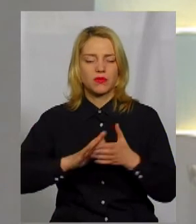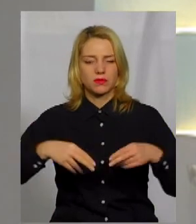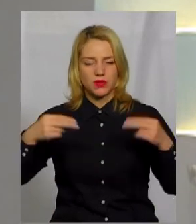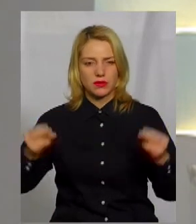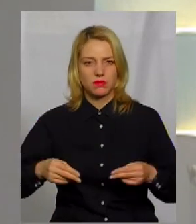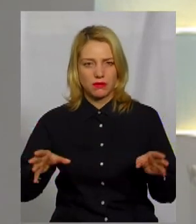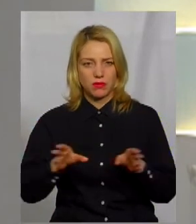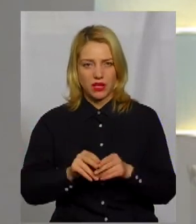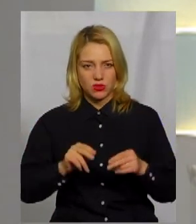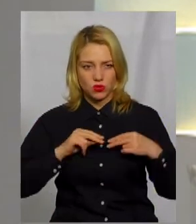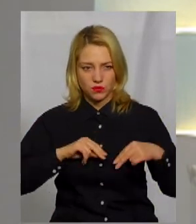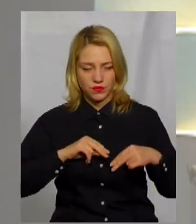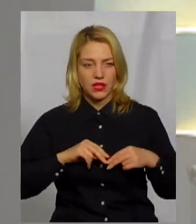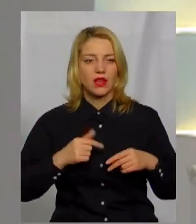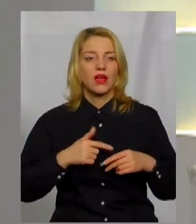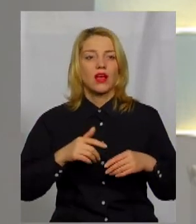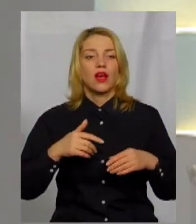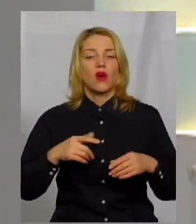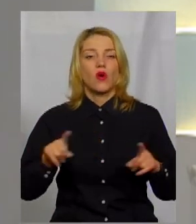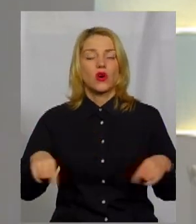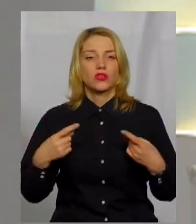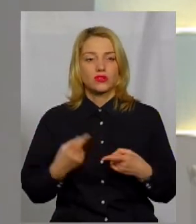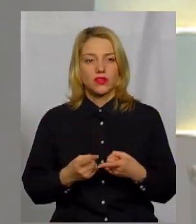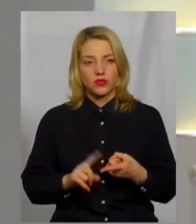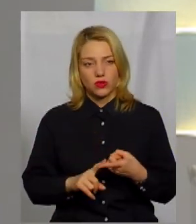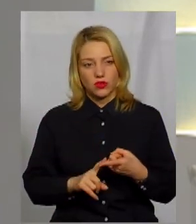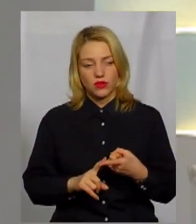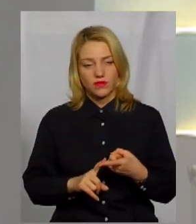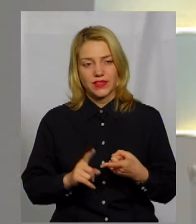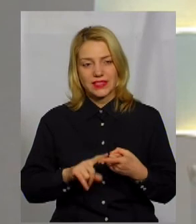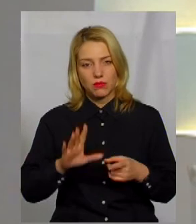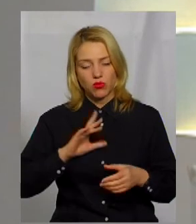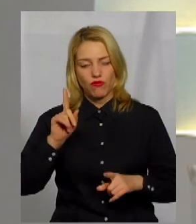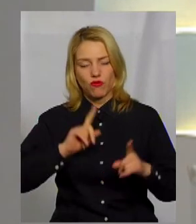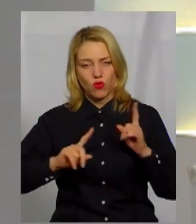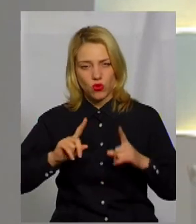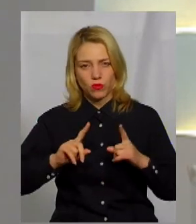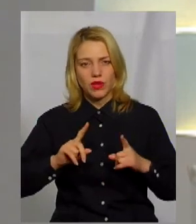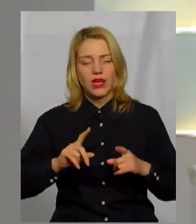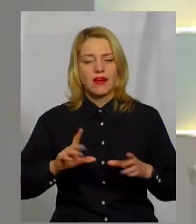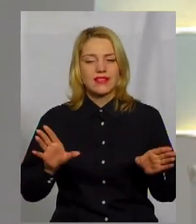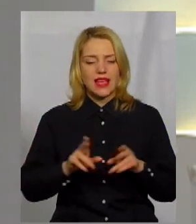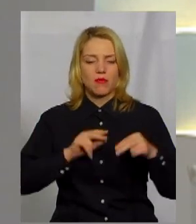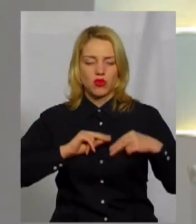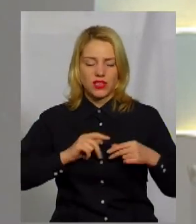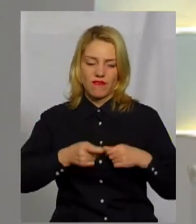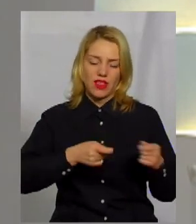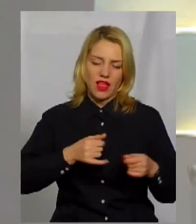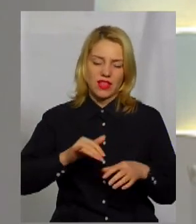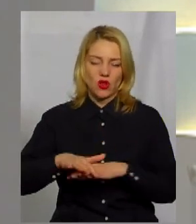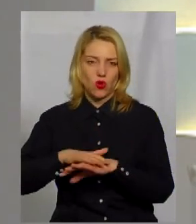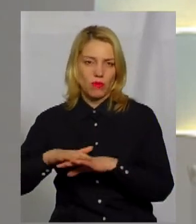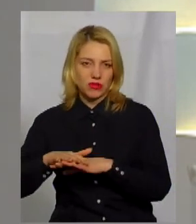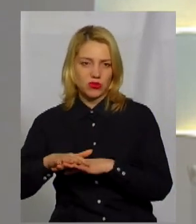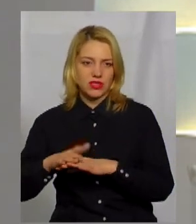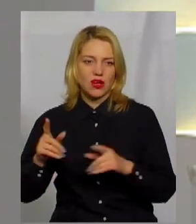співпрацю, організовував його, це був форум взаємодії влади і громадськості, а організовував його